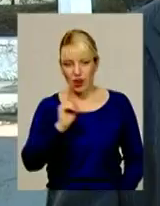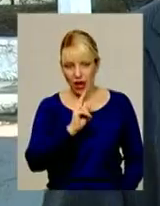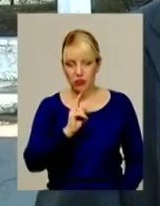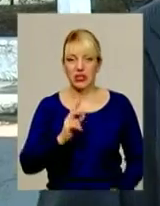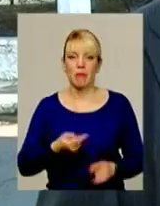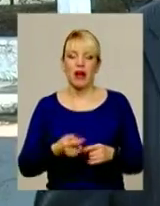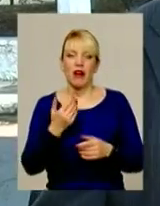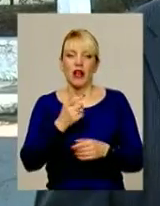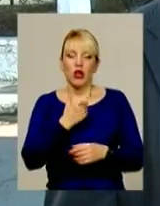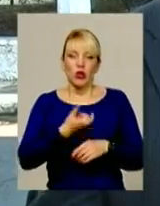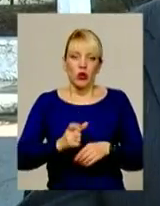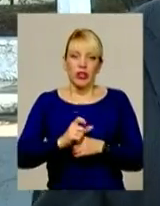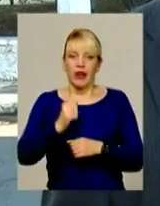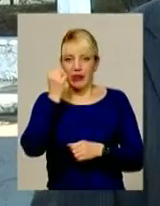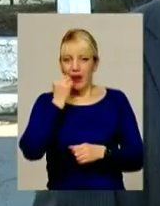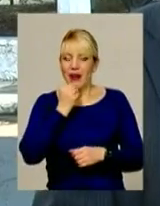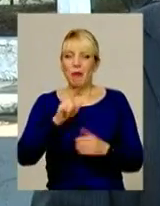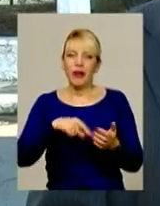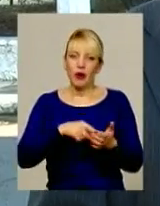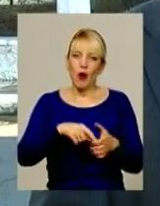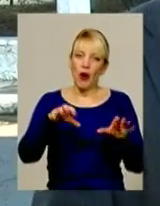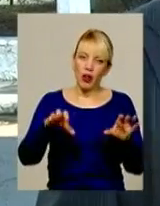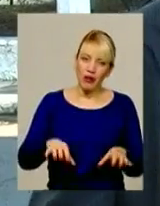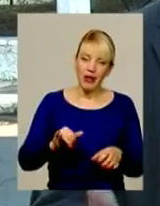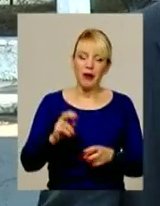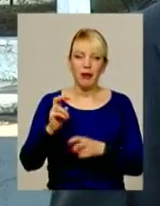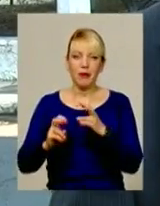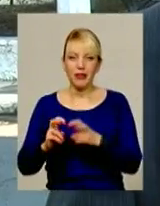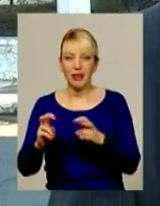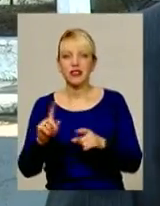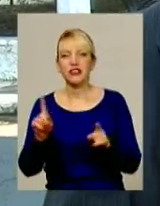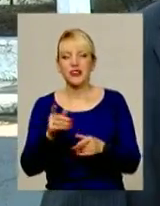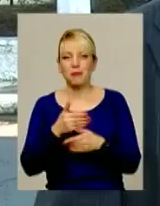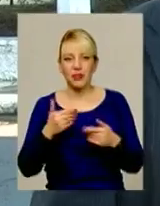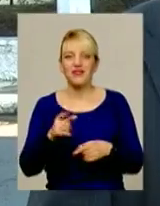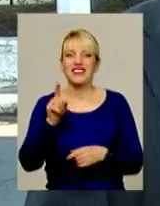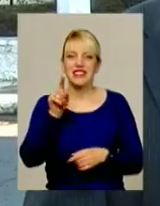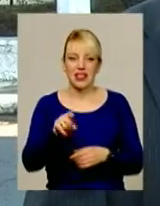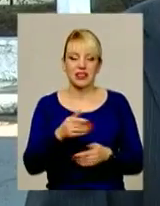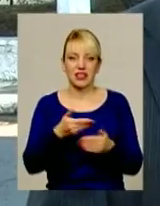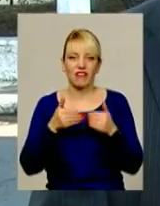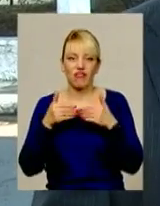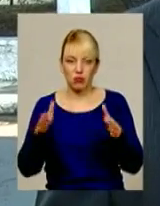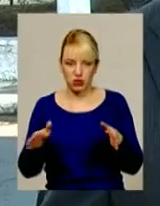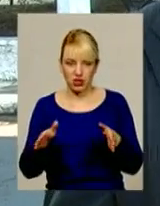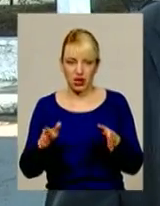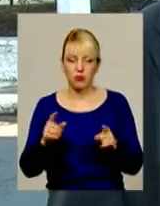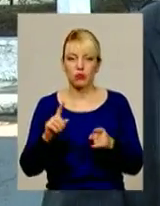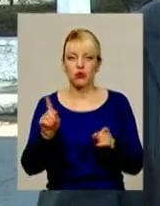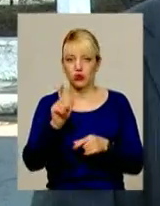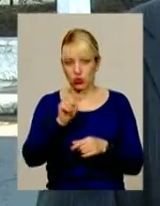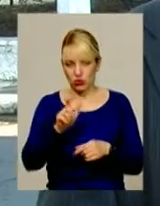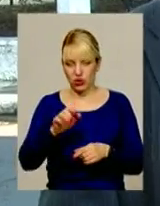надзвичайно вдячні і міському голові, і підприємству, що ми все-таки їх випускаємо, тому що люди